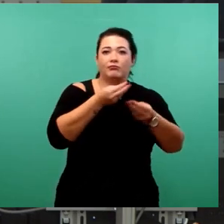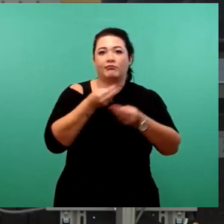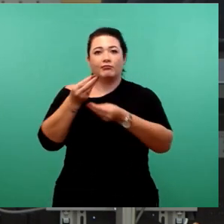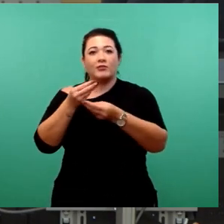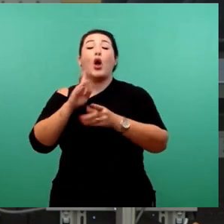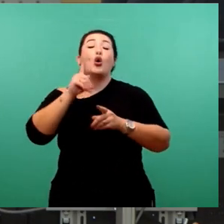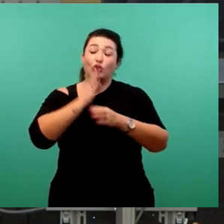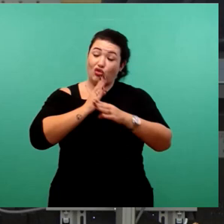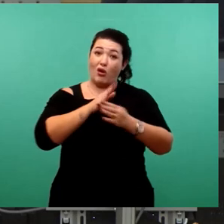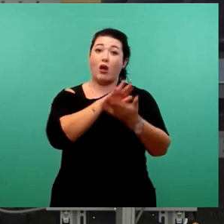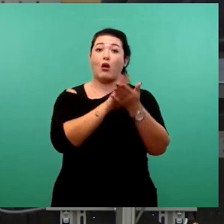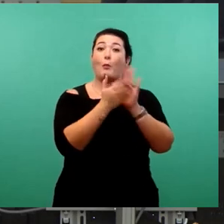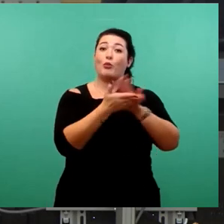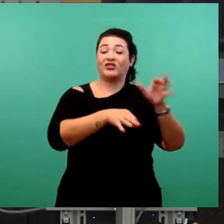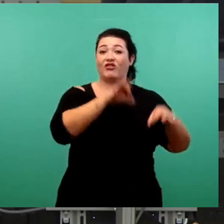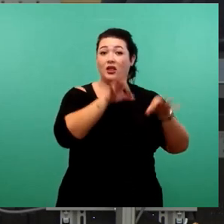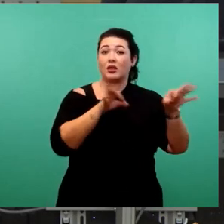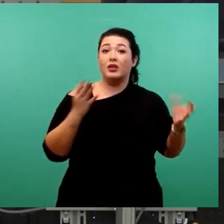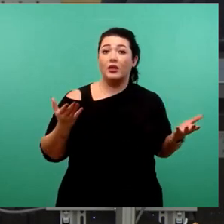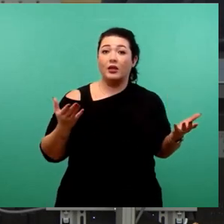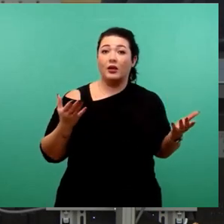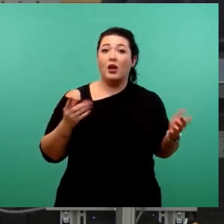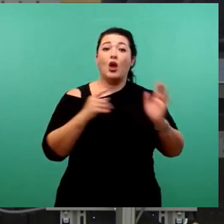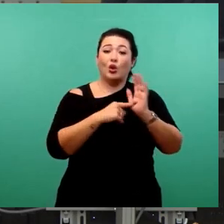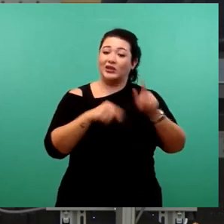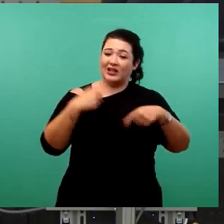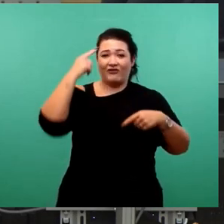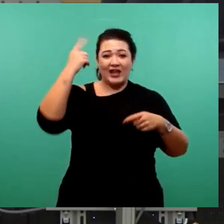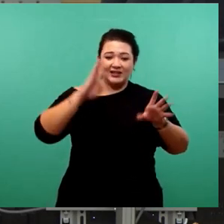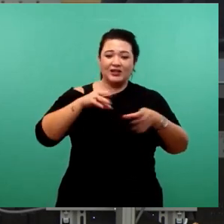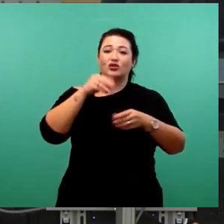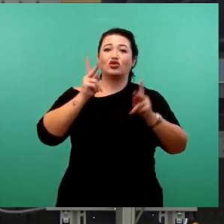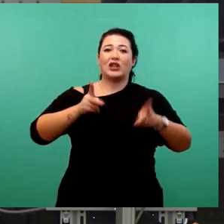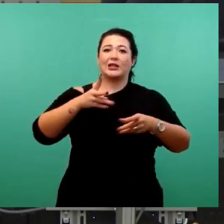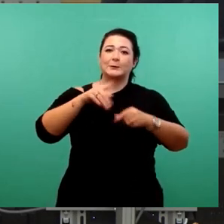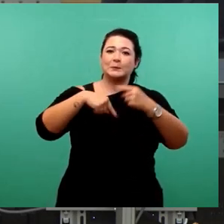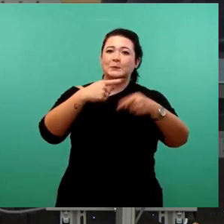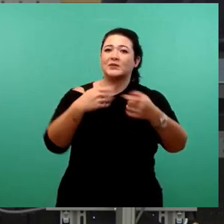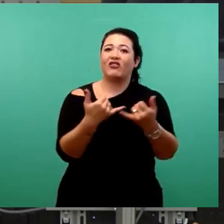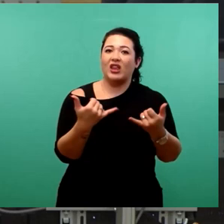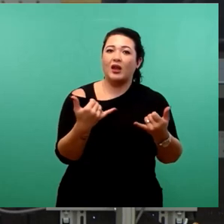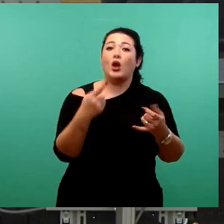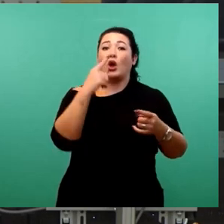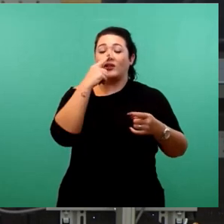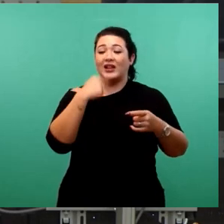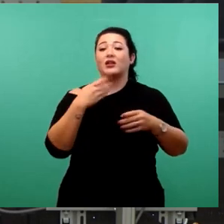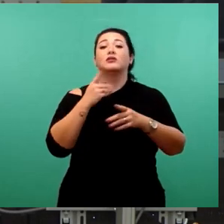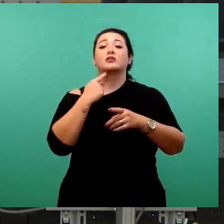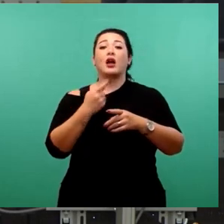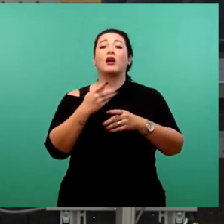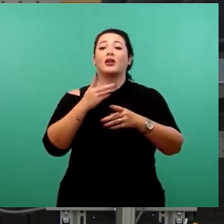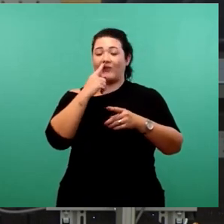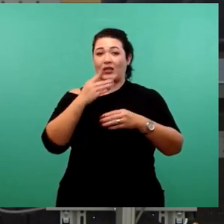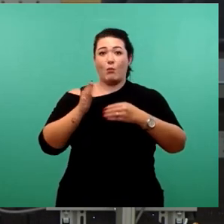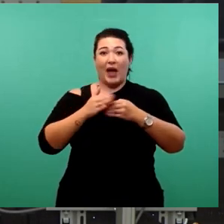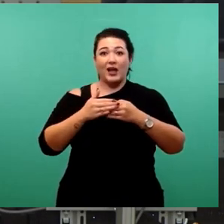wissen, wie zäh ein Fortkommen in dieser Stadt ist. Wir haben gesagt, wenn wir schon gemeinsam Beigeordnete wählen, dann soll das auch ein inhaltliches